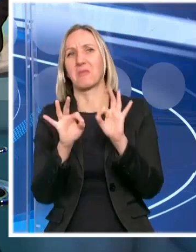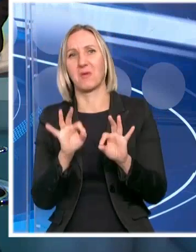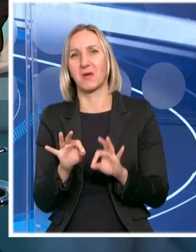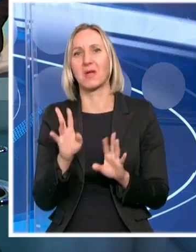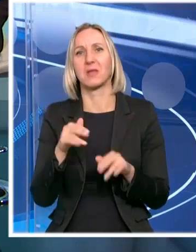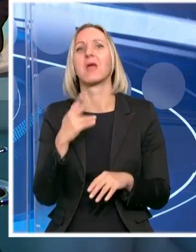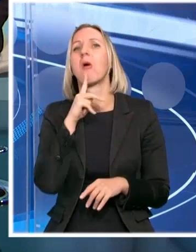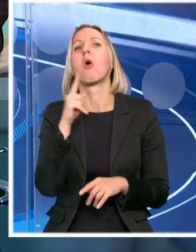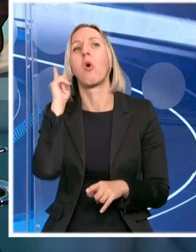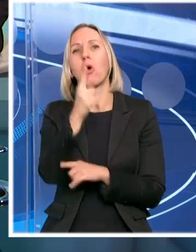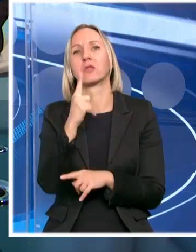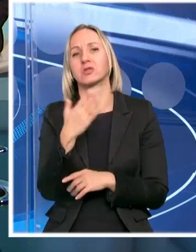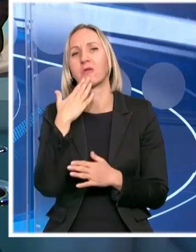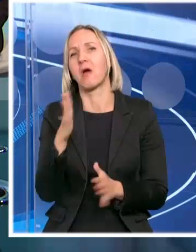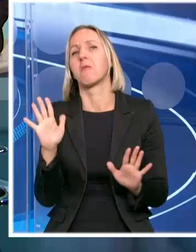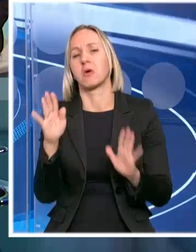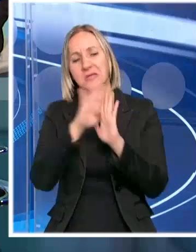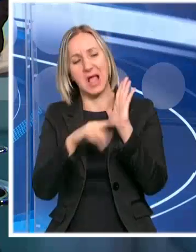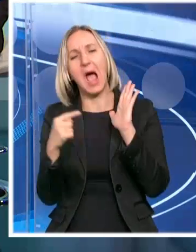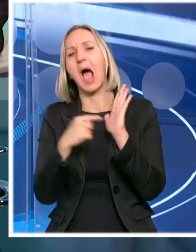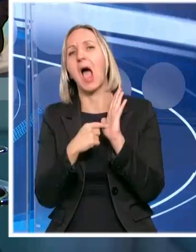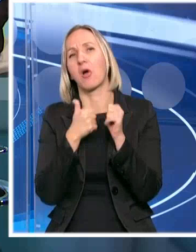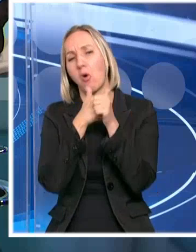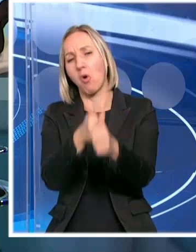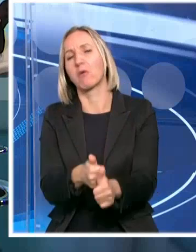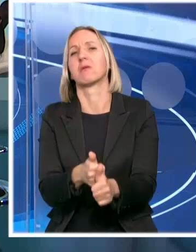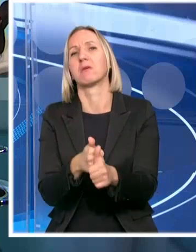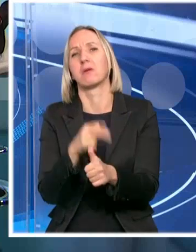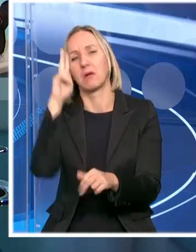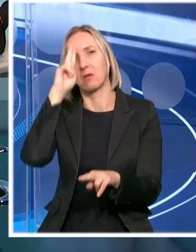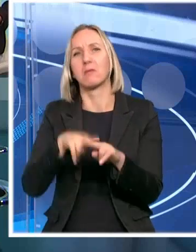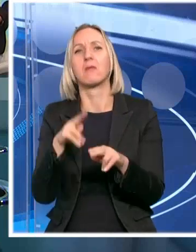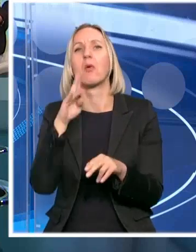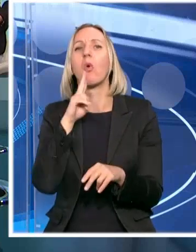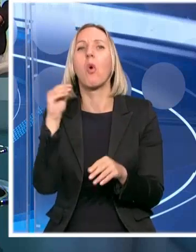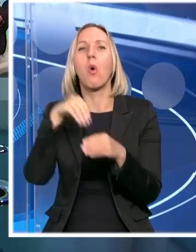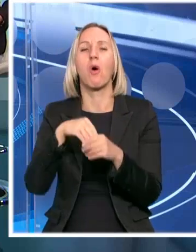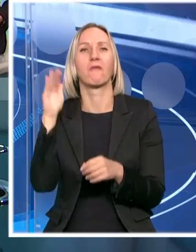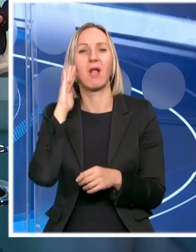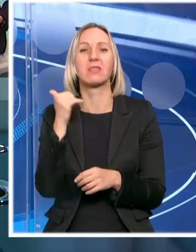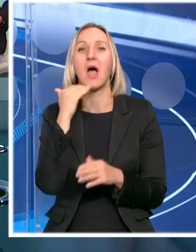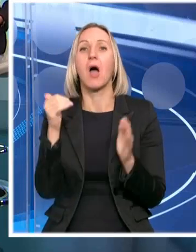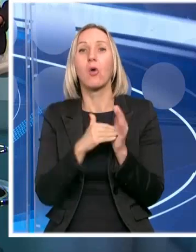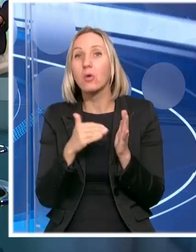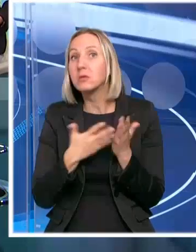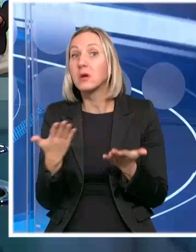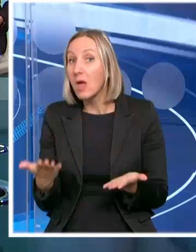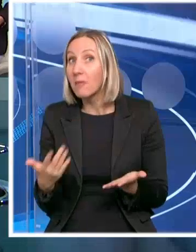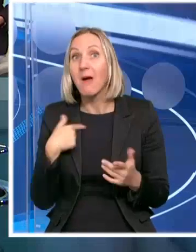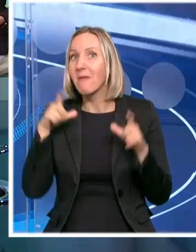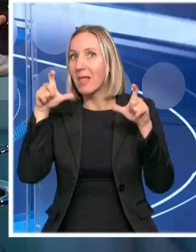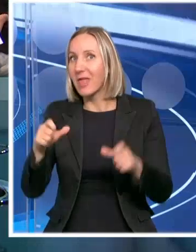Hvala Bogu, zakonskim smo rokovima vezano za određivanje vlade. Bože moj, ako treba, idemo na teren, trčimo i idemo go.